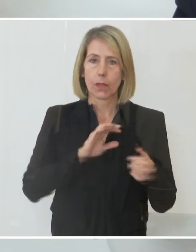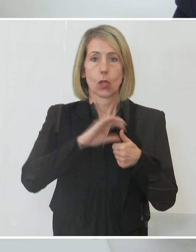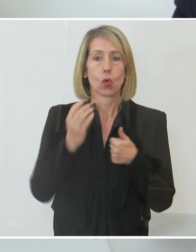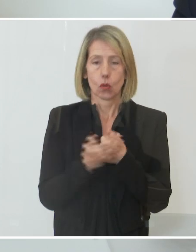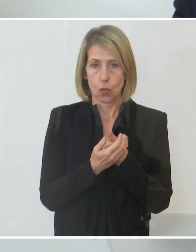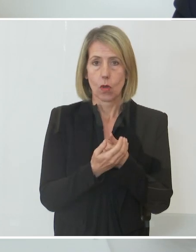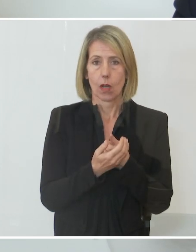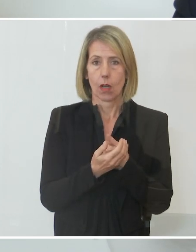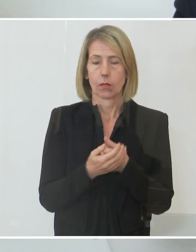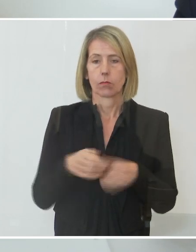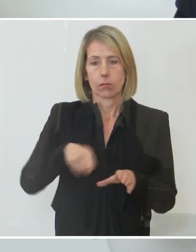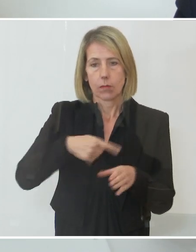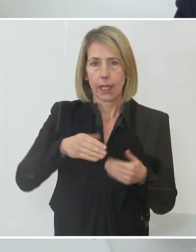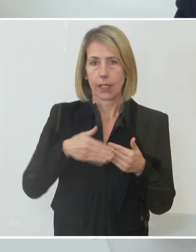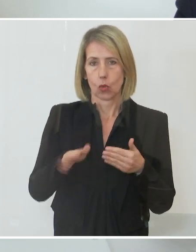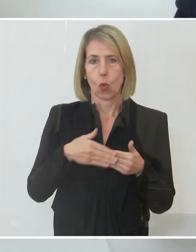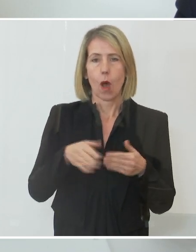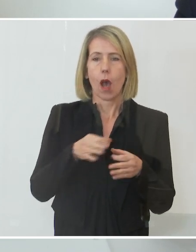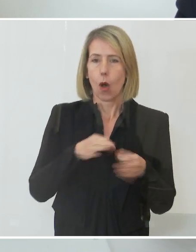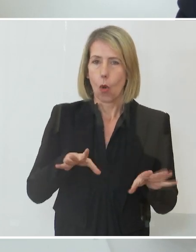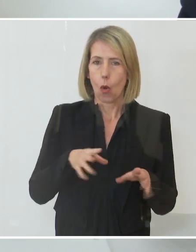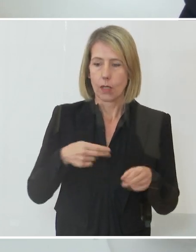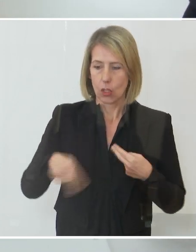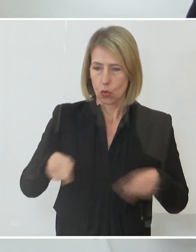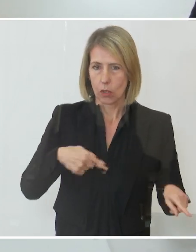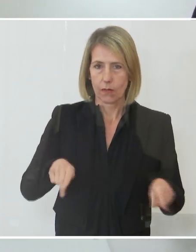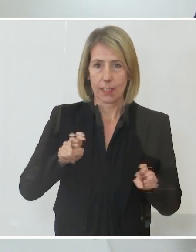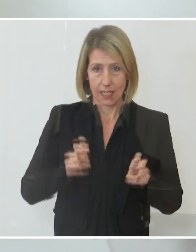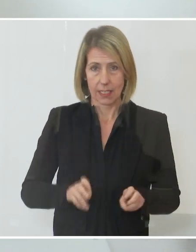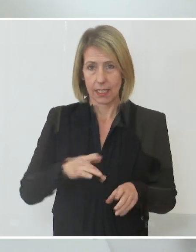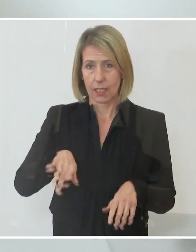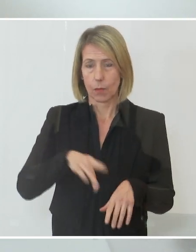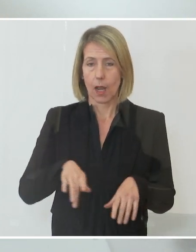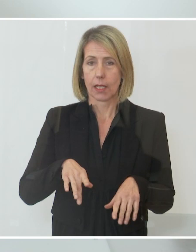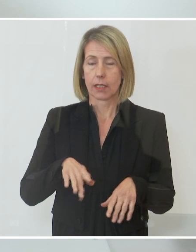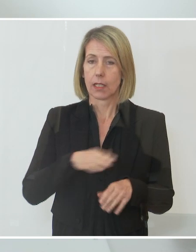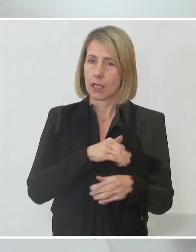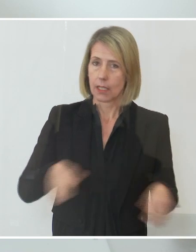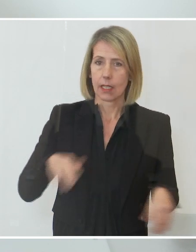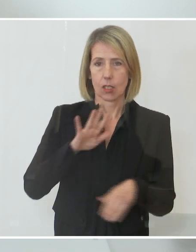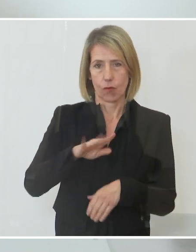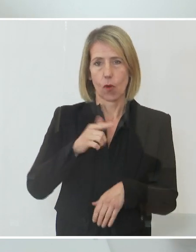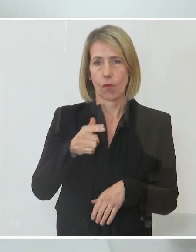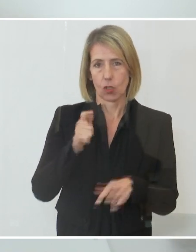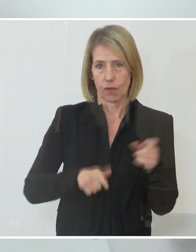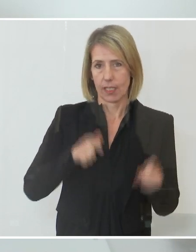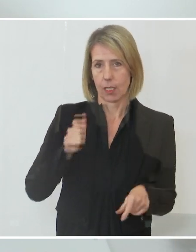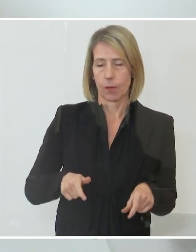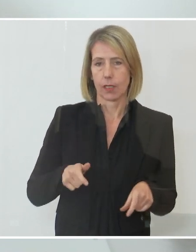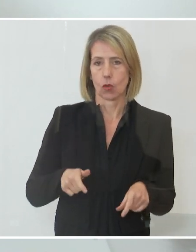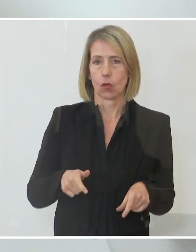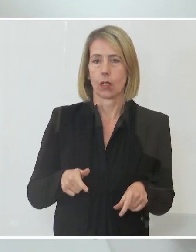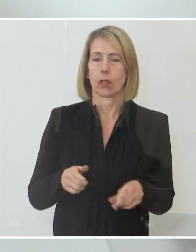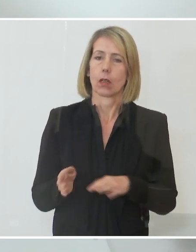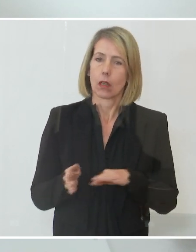altungen indoor ohne zugewiesene Sitzplätze gilt eine Höchstgrenze von 25 Personen. Mit zugewiesenen S